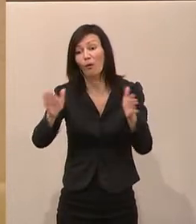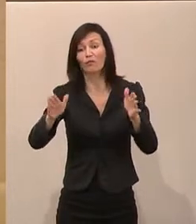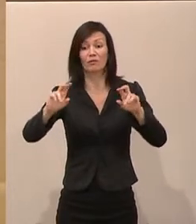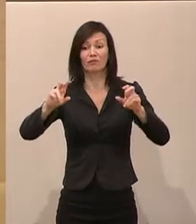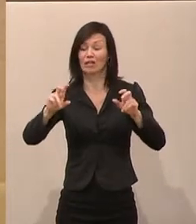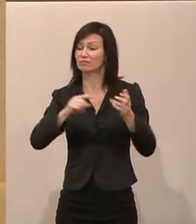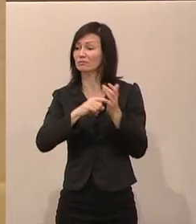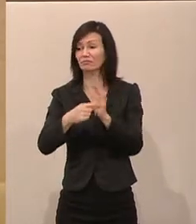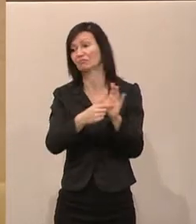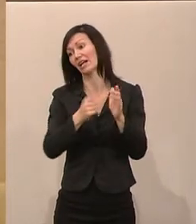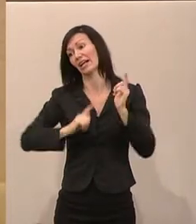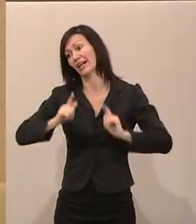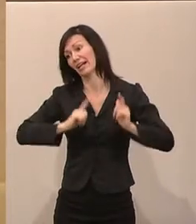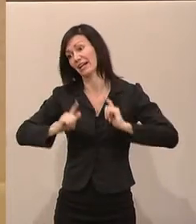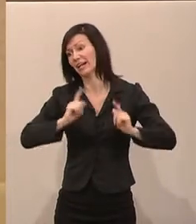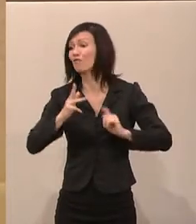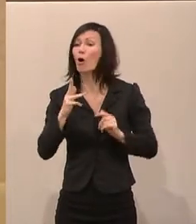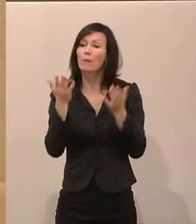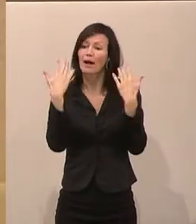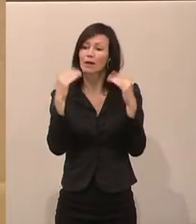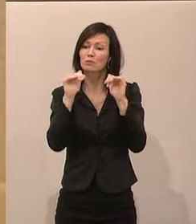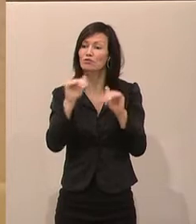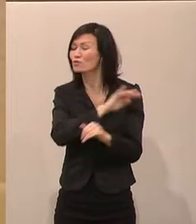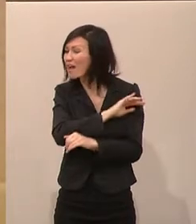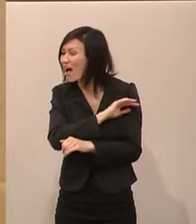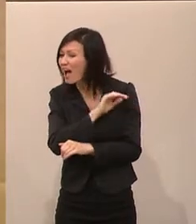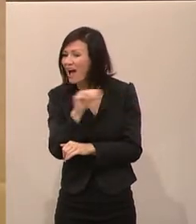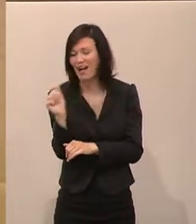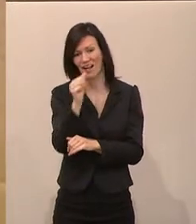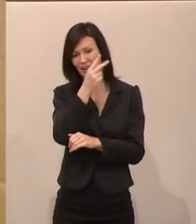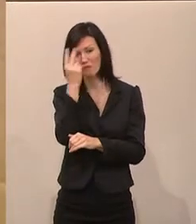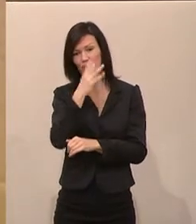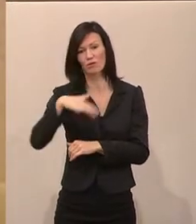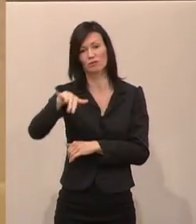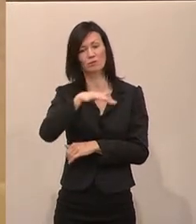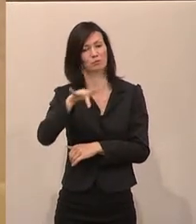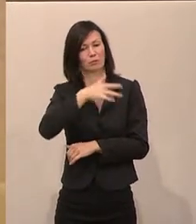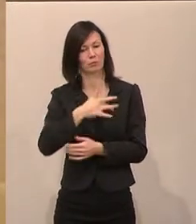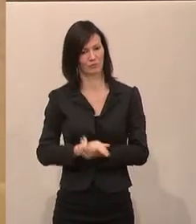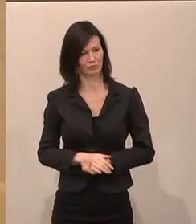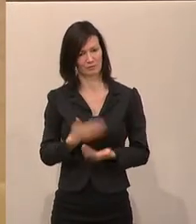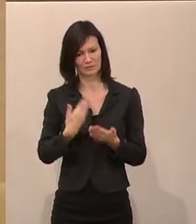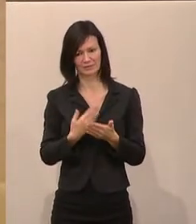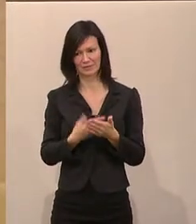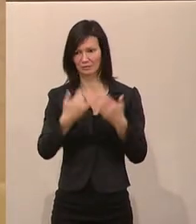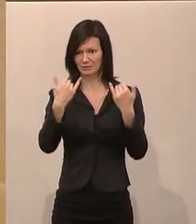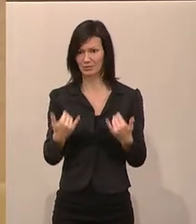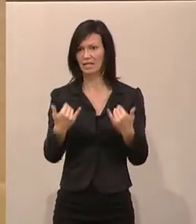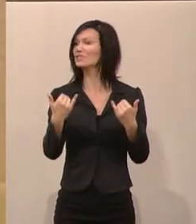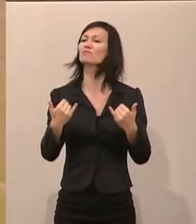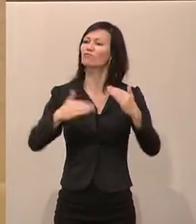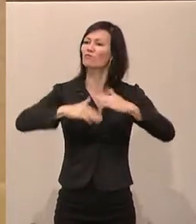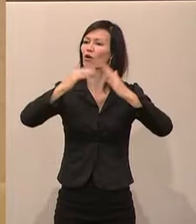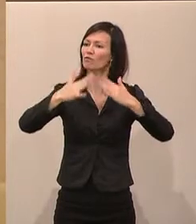jeden der 9 Millionen Menschen, die in diesem Land wohnen. Aus diesem Grund möchte ich nun die Gelegenheit nutzen, vor der Vollversammlung des